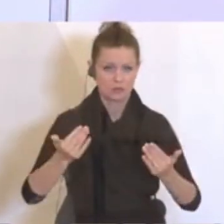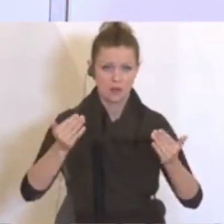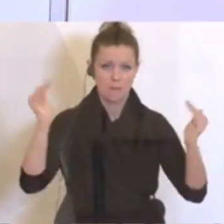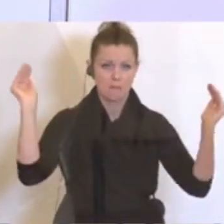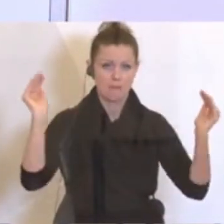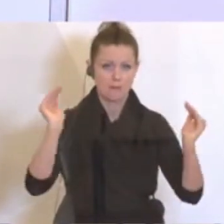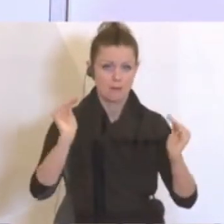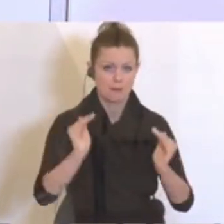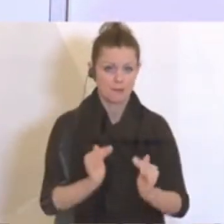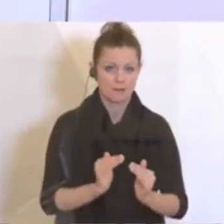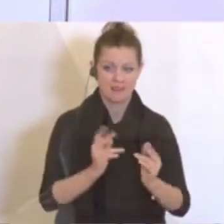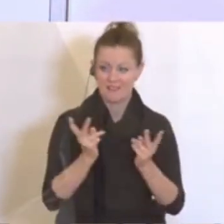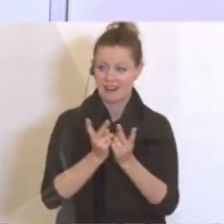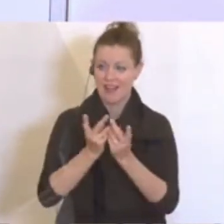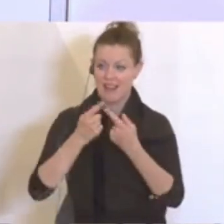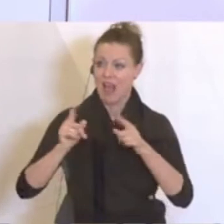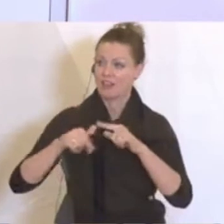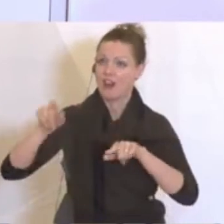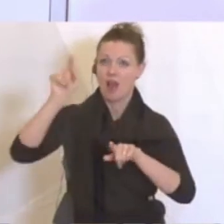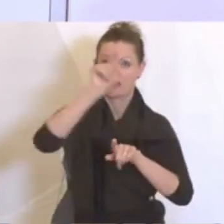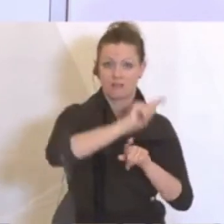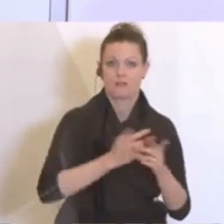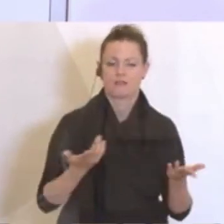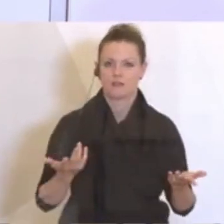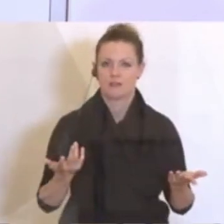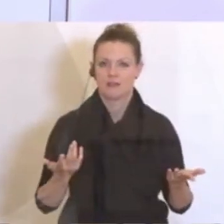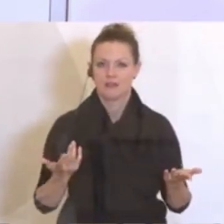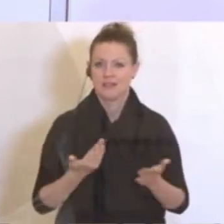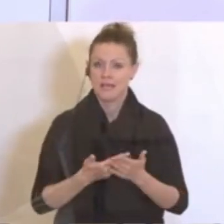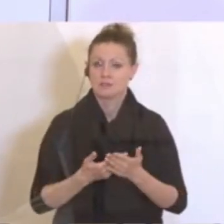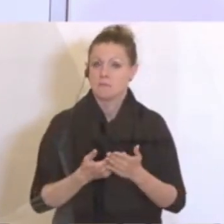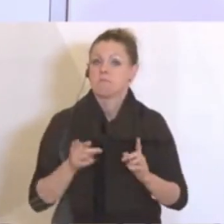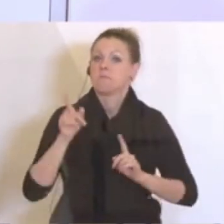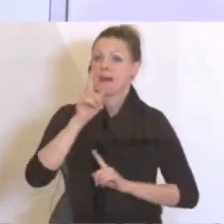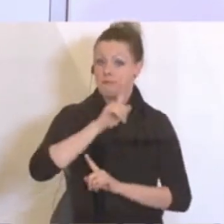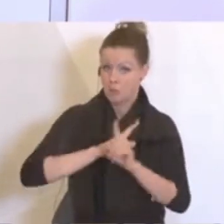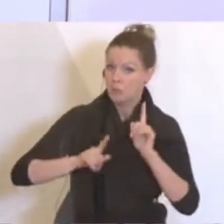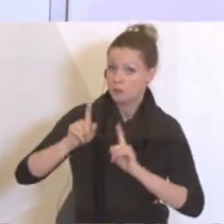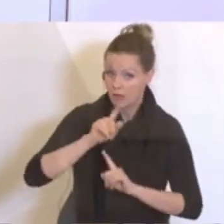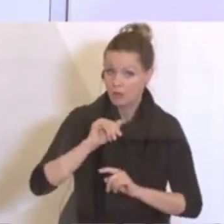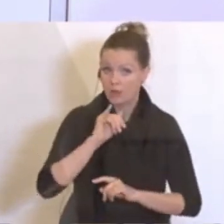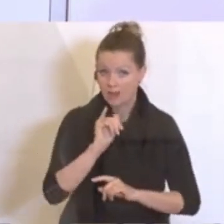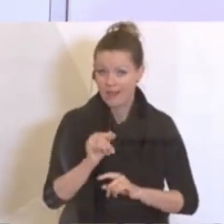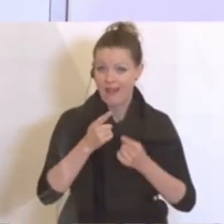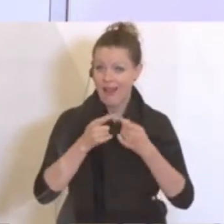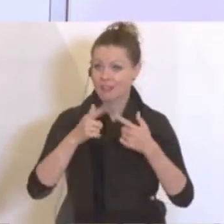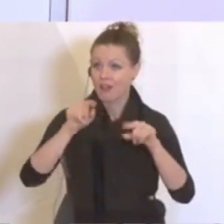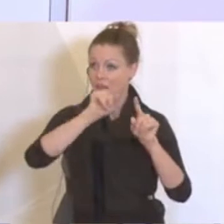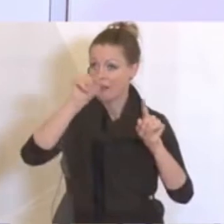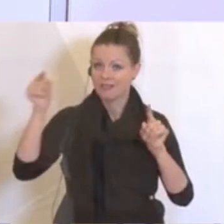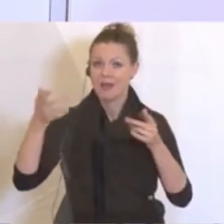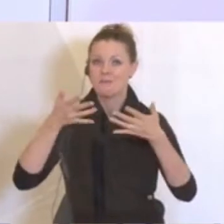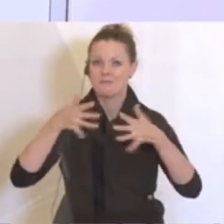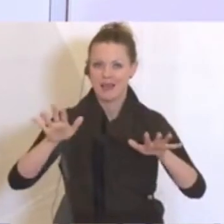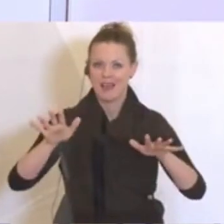sinken als in vielen anderen Ländern, ist es sehr wahrscheinlich, dass viele andere Länder bereit sein werden, die